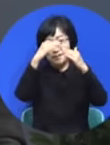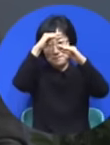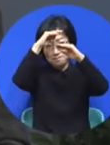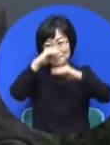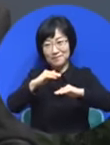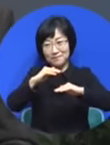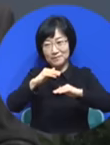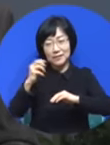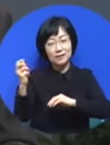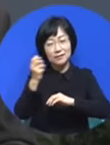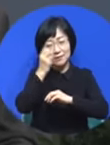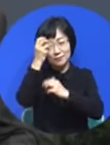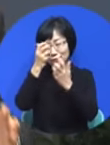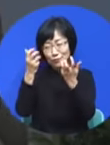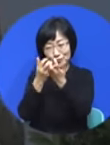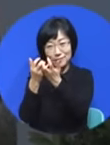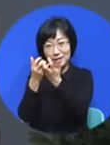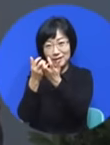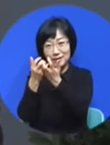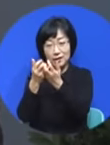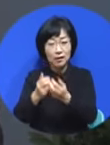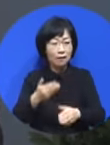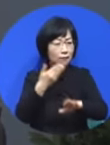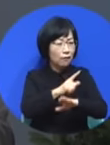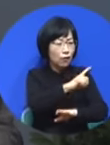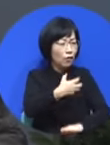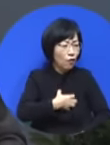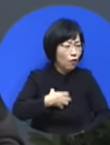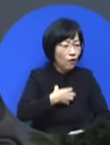그리고 다른 거요. 걱정하지 마라. 오직 붙잡으라.